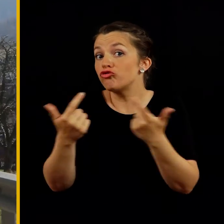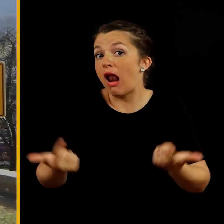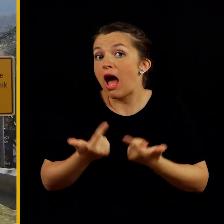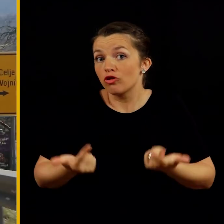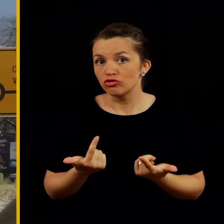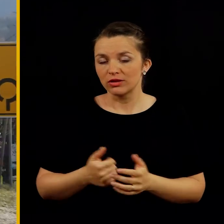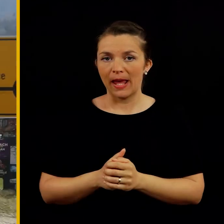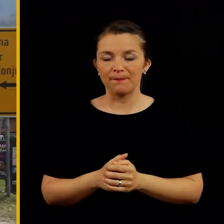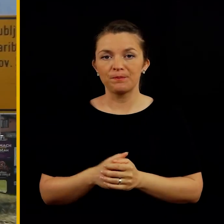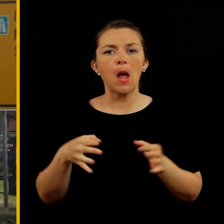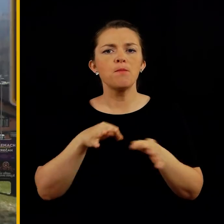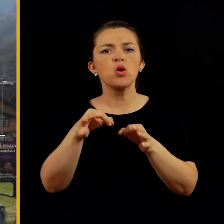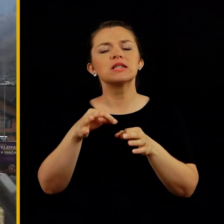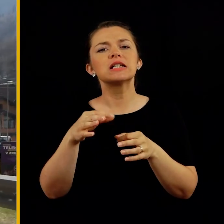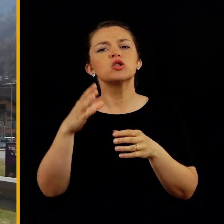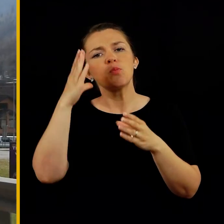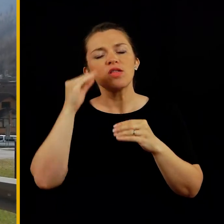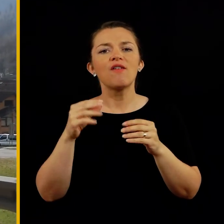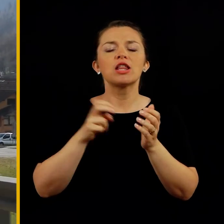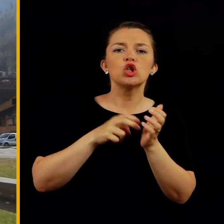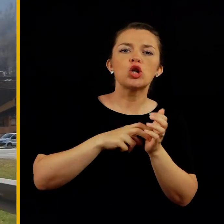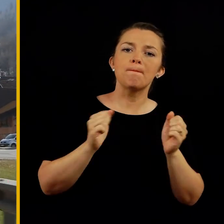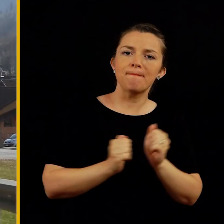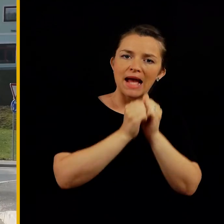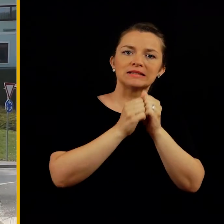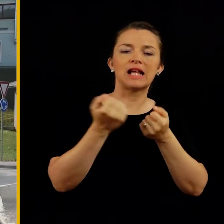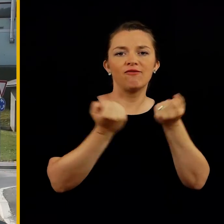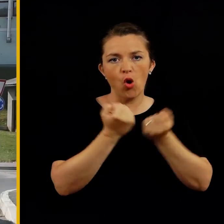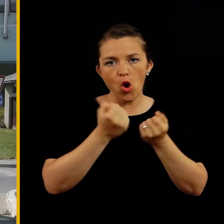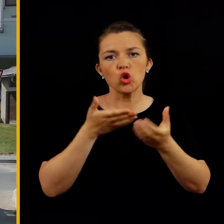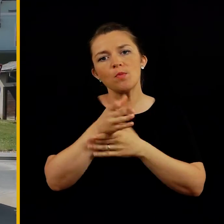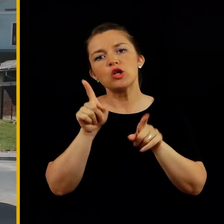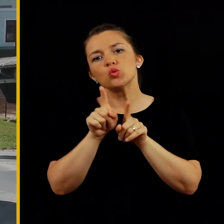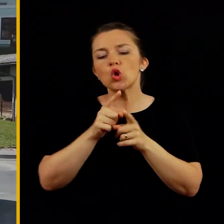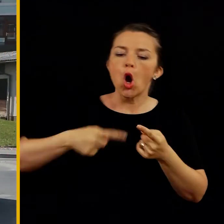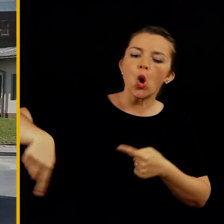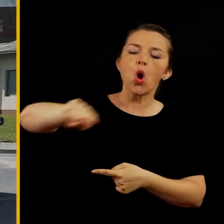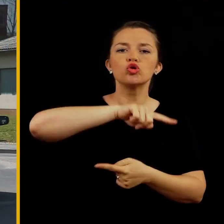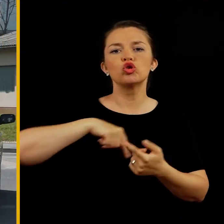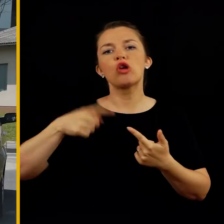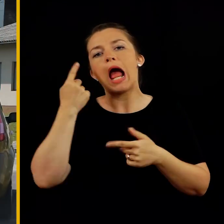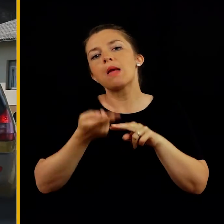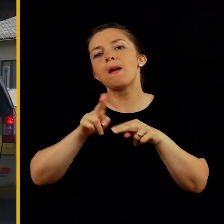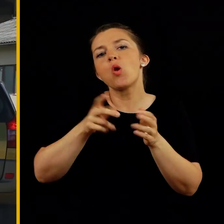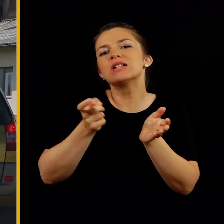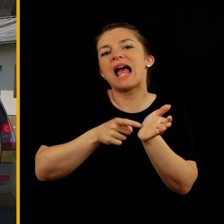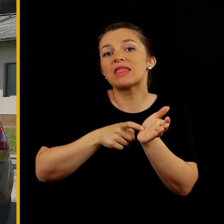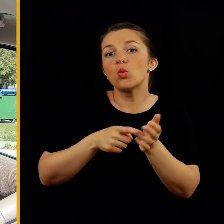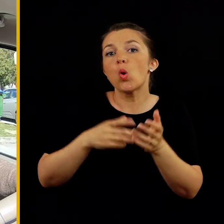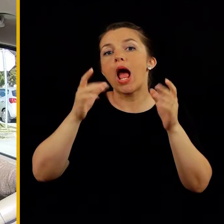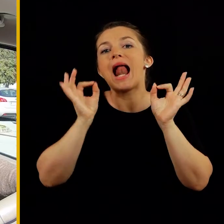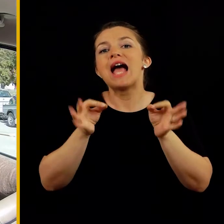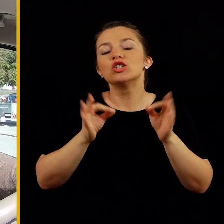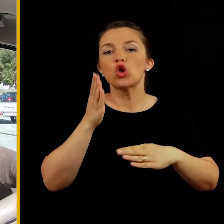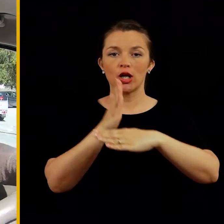lažja. Po ti so ponavadi vsaj malo sestavljene še iz mestne vožne, tako da je v mest tudi kakšno kružišče ali pa bolj zahtevno klasično križišče.